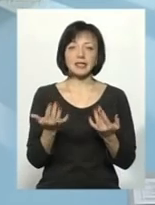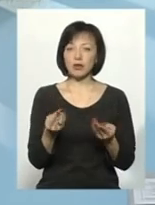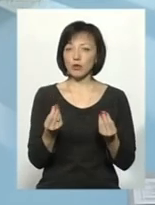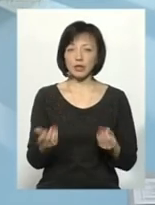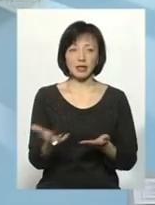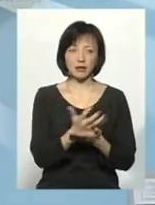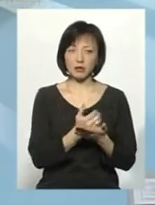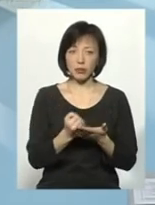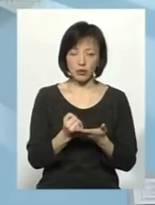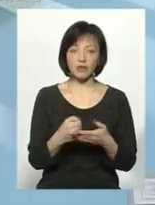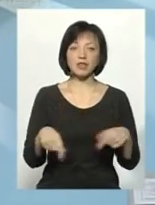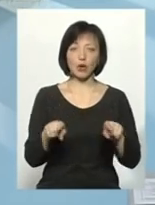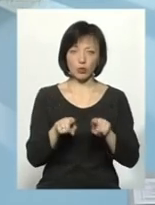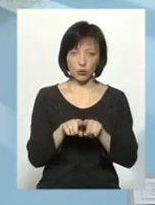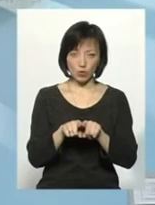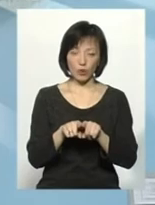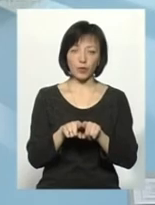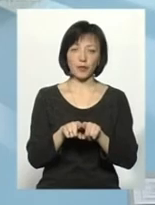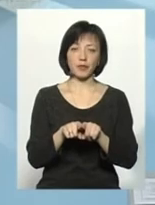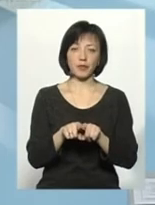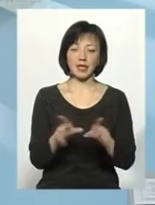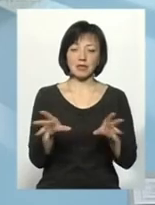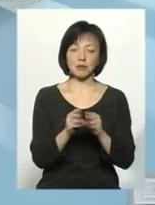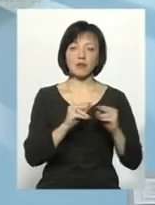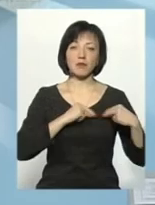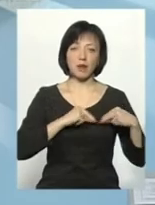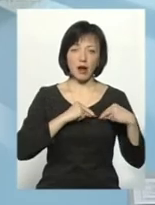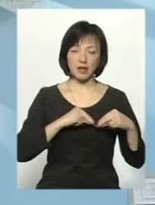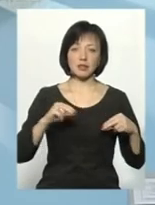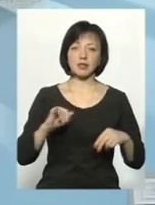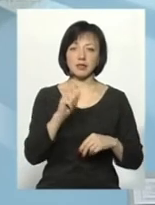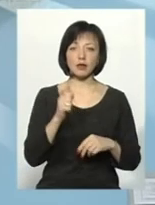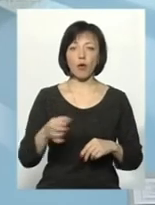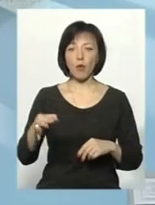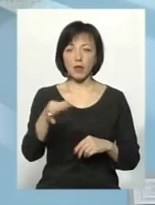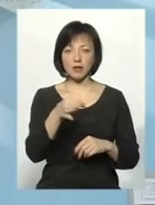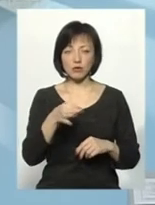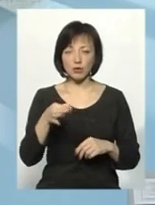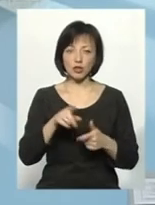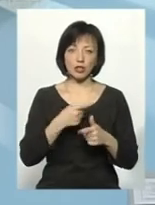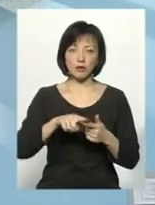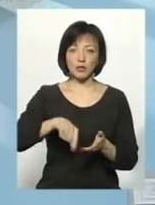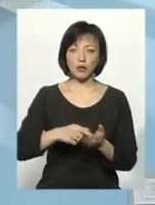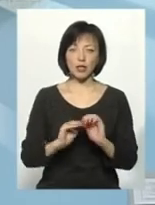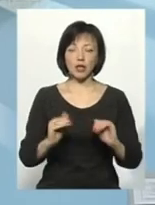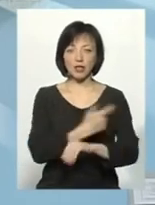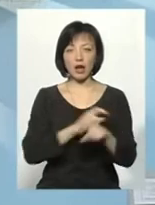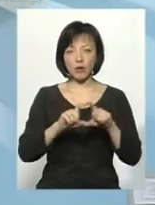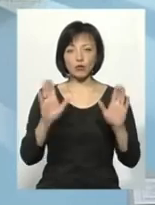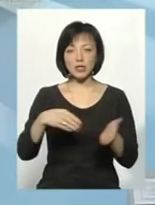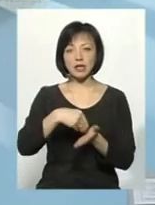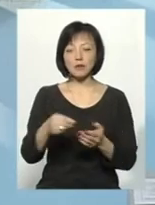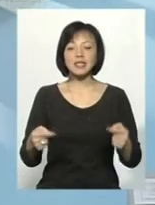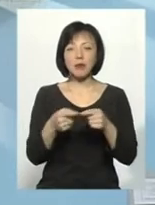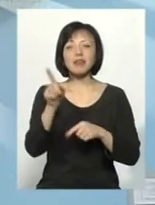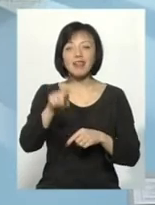коштів не було зібрано, все одно у співпраці із обласною чи міською дитячою лікарнею буде закуплено